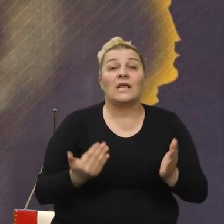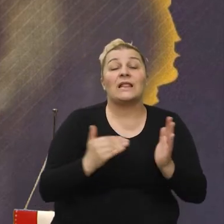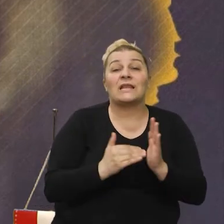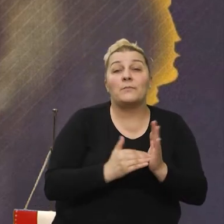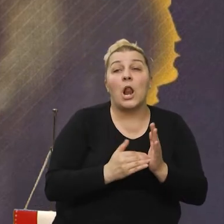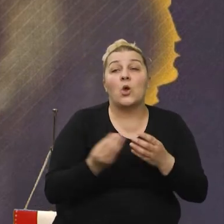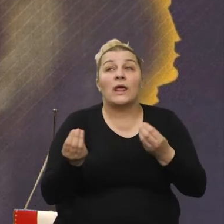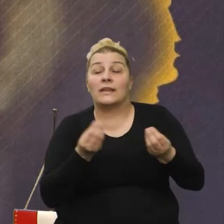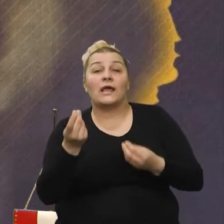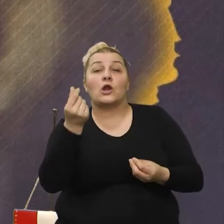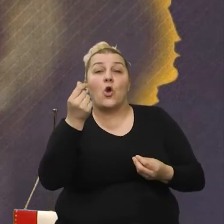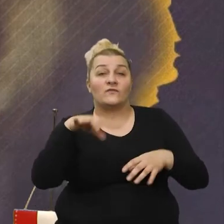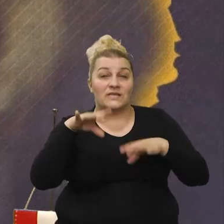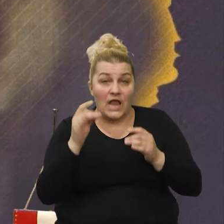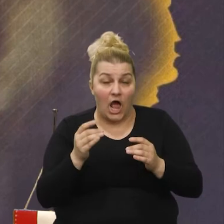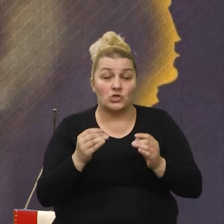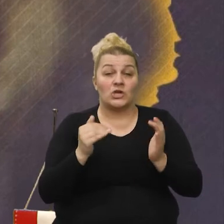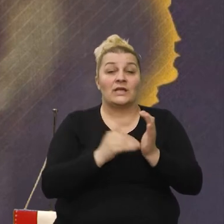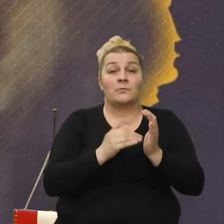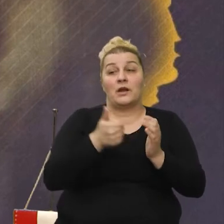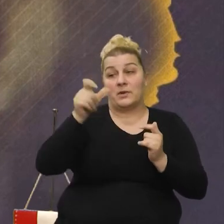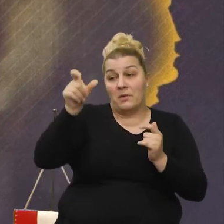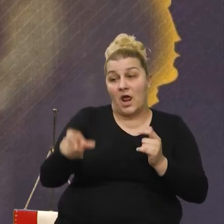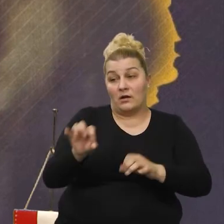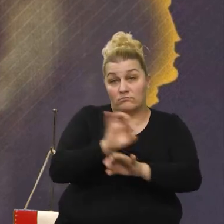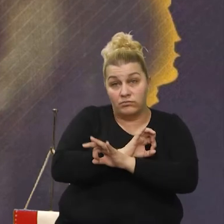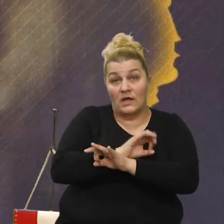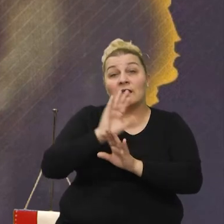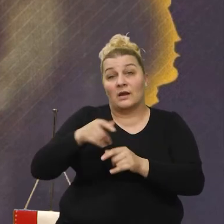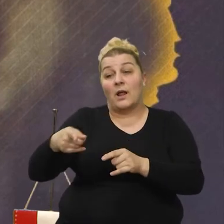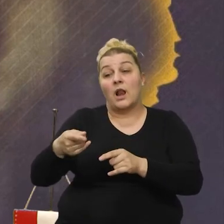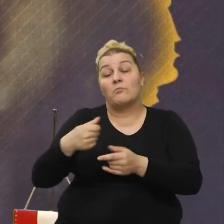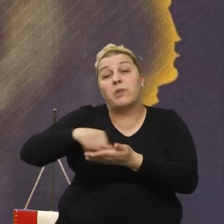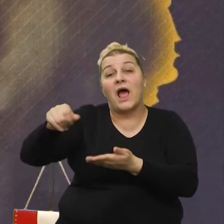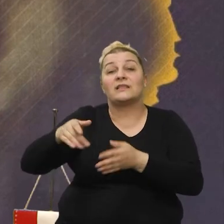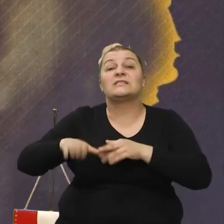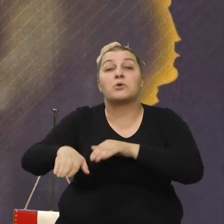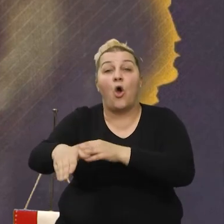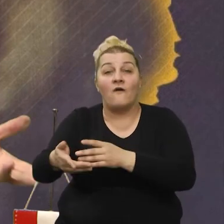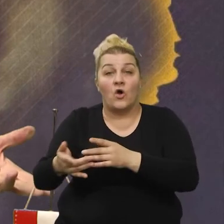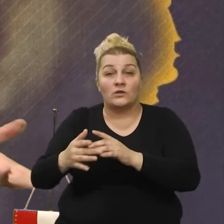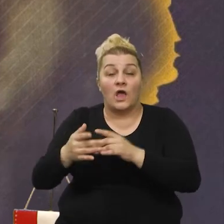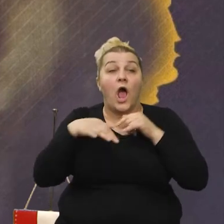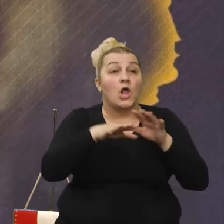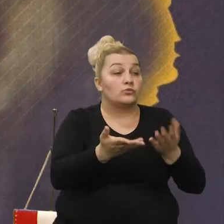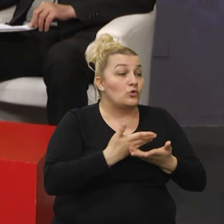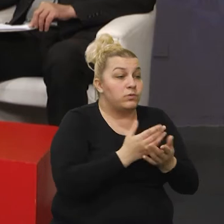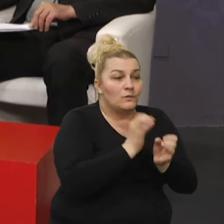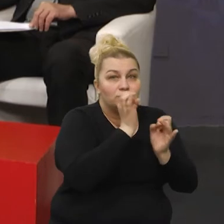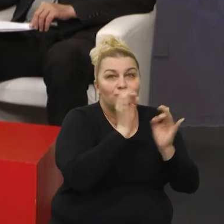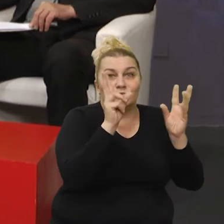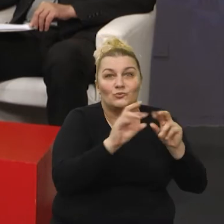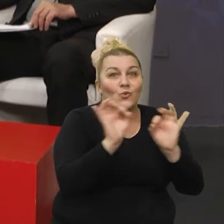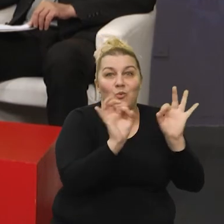neki novac isplati, trebalo je se hraniti pomijen od branitelja, trebalo je te troškove pokriti, ali ljudi su ostali bliz ničega. Da, i